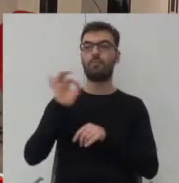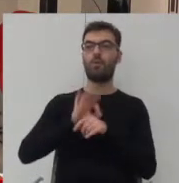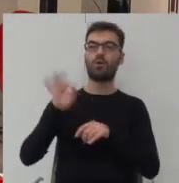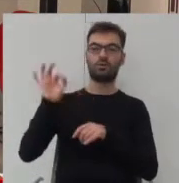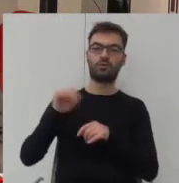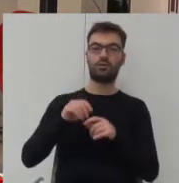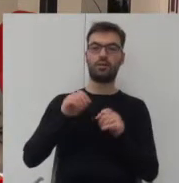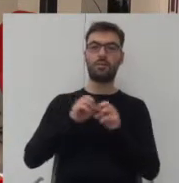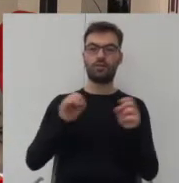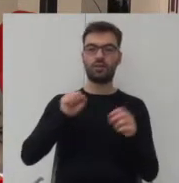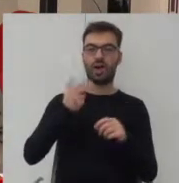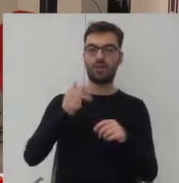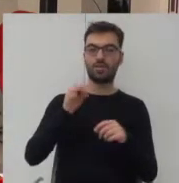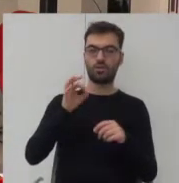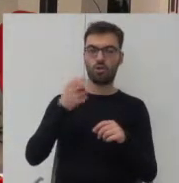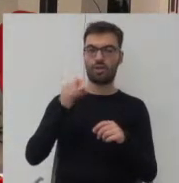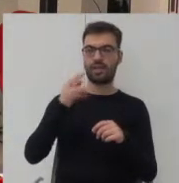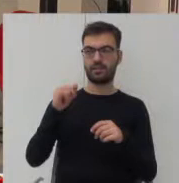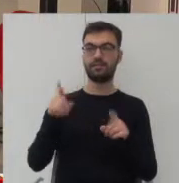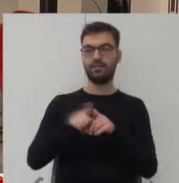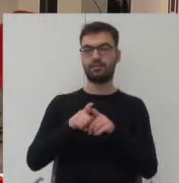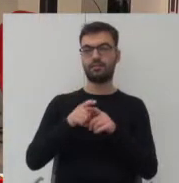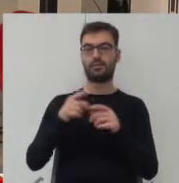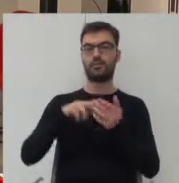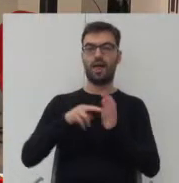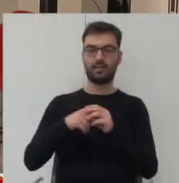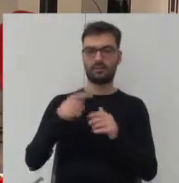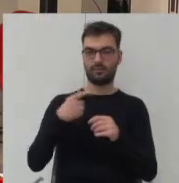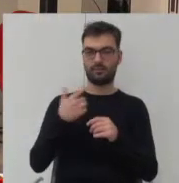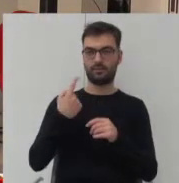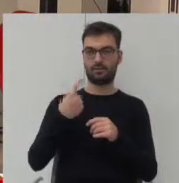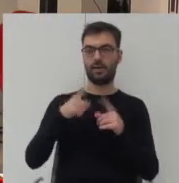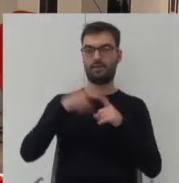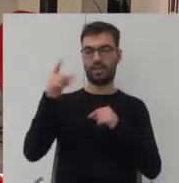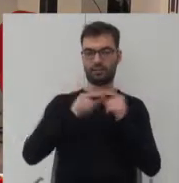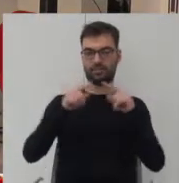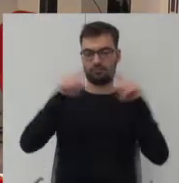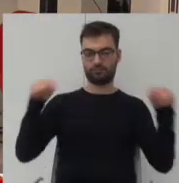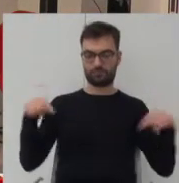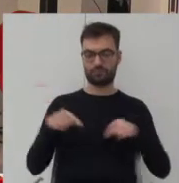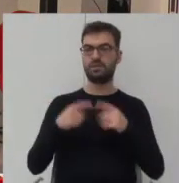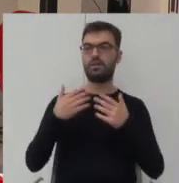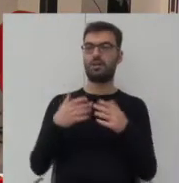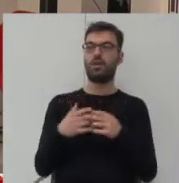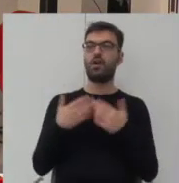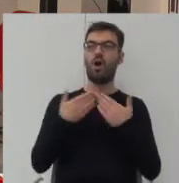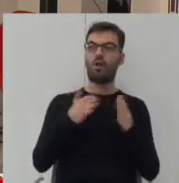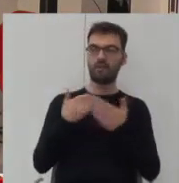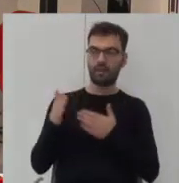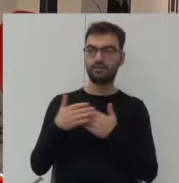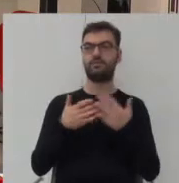Antugnianiego, również oparte na tych na diagonalnym planie gwieździstym, na takich otwarciach urbanistycznych.